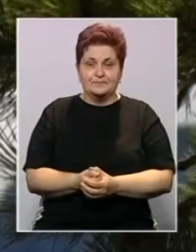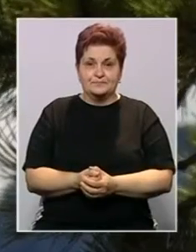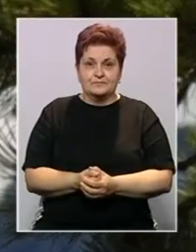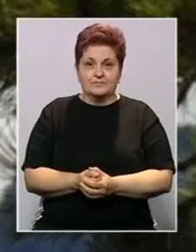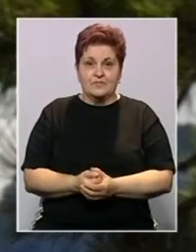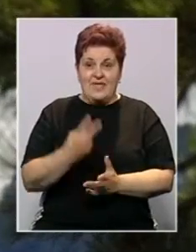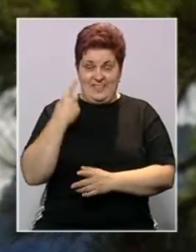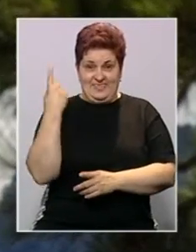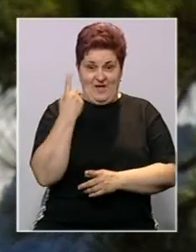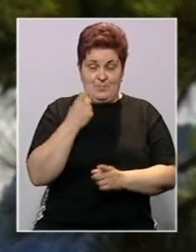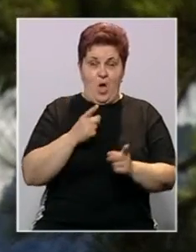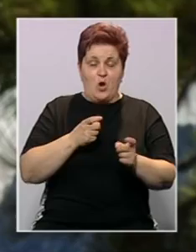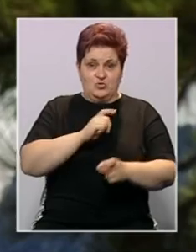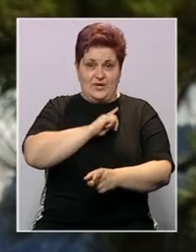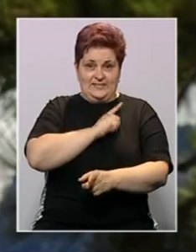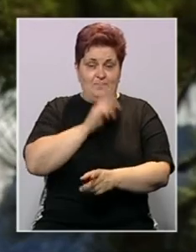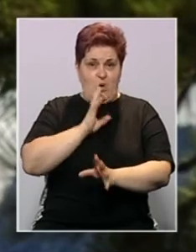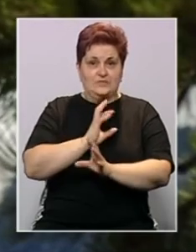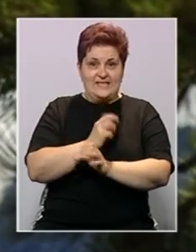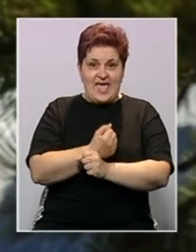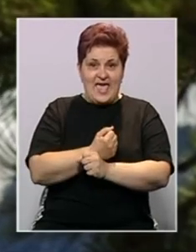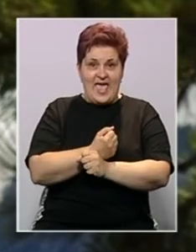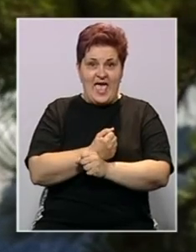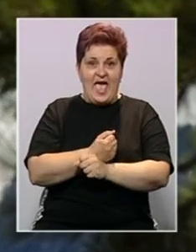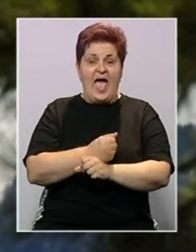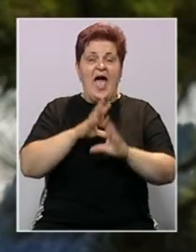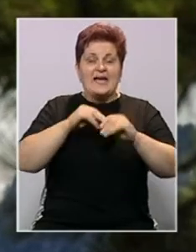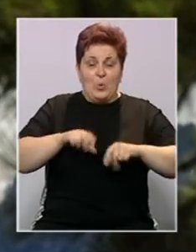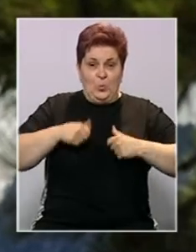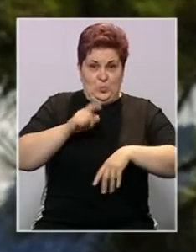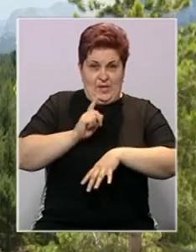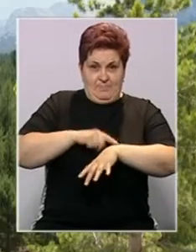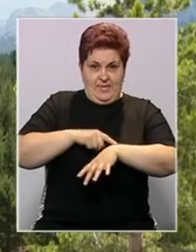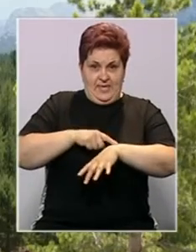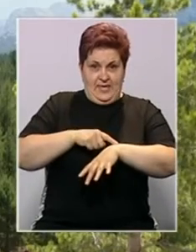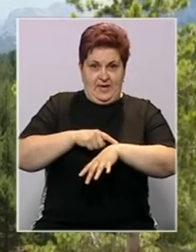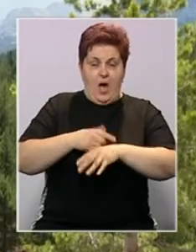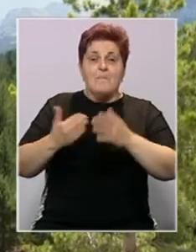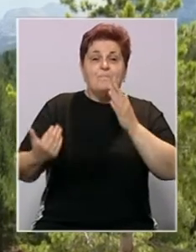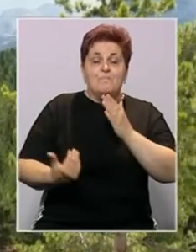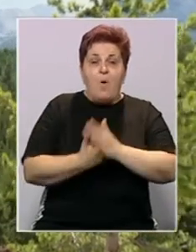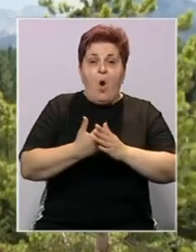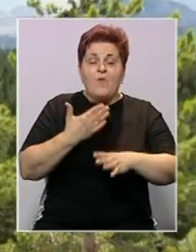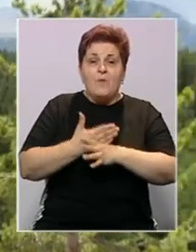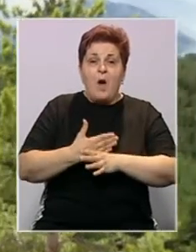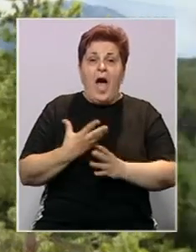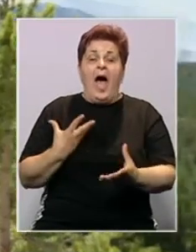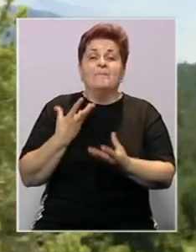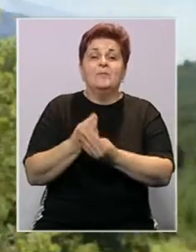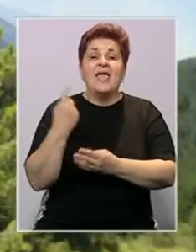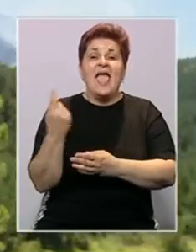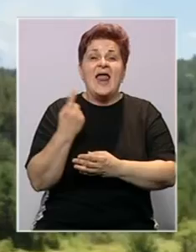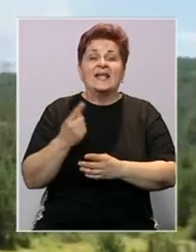Dva helikoptera oružanih snaga Bosne i Hercegovine gasili su u jutarnjim satima, gase ponovo, a pridružuju im se i